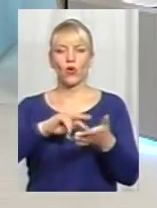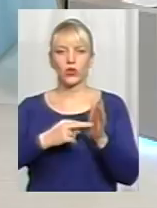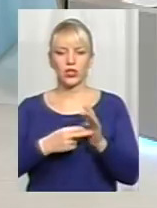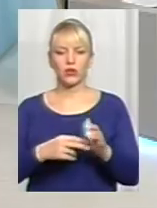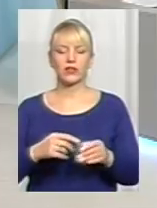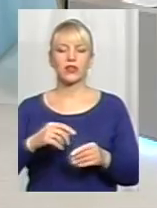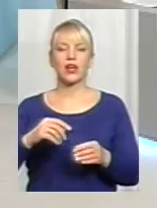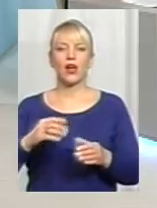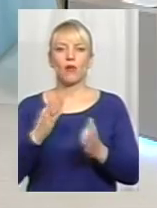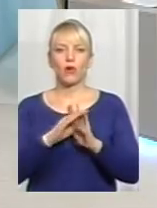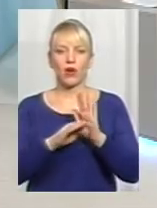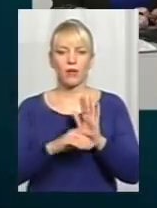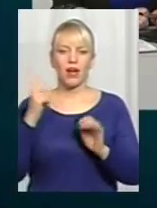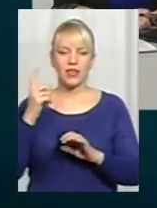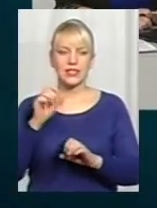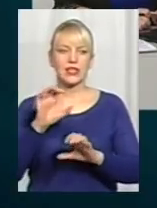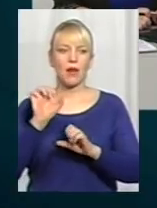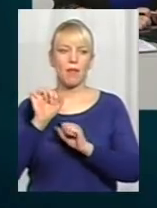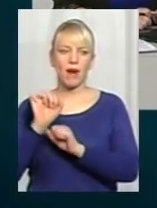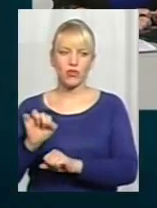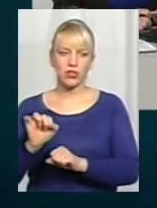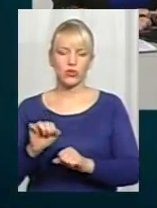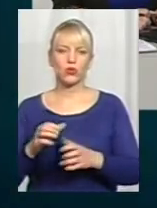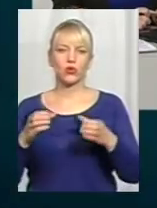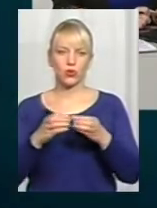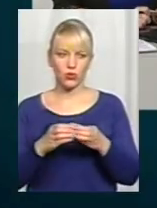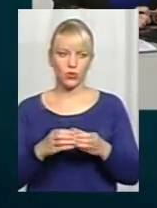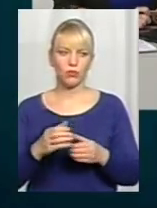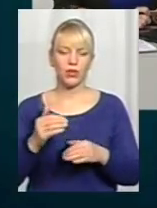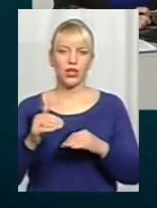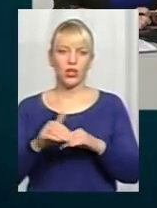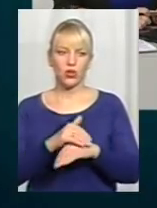правозахисної групи. Добрий вечір. Чи ви нас чуєте, пане Андрій?